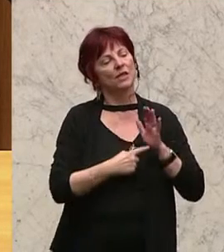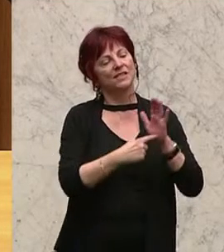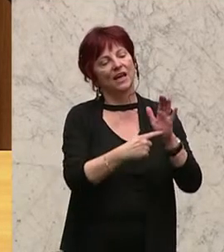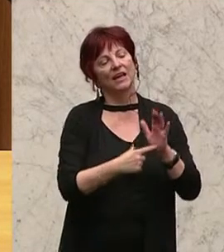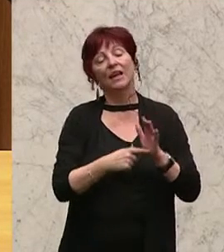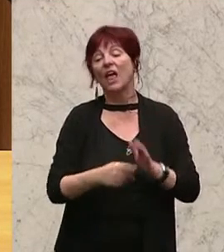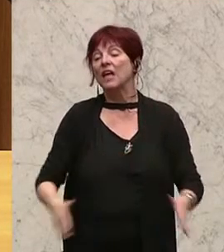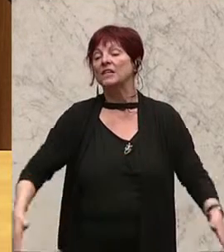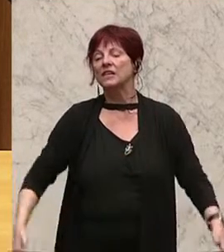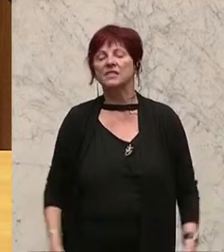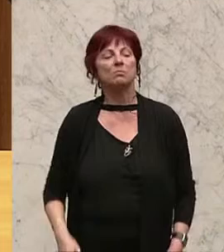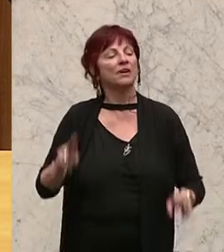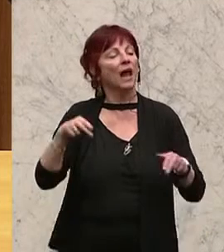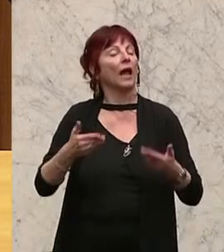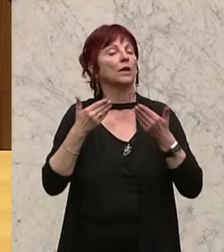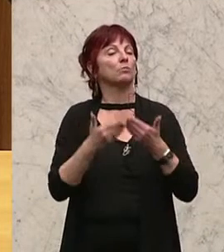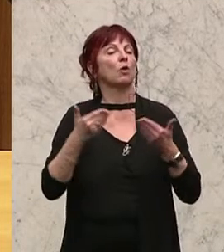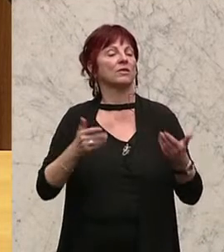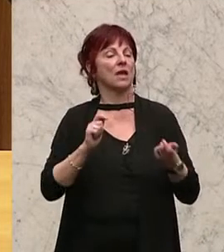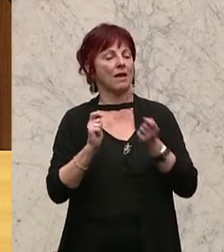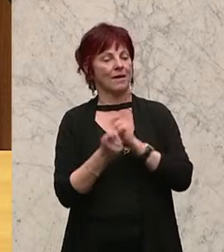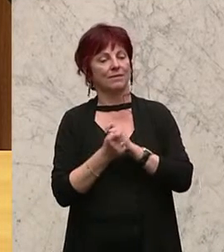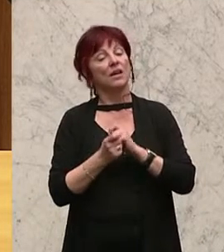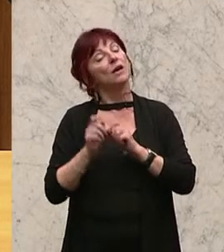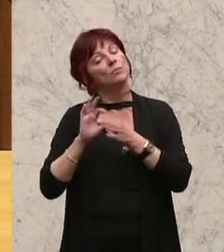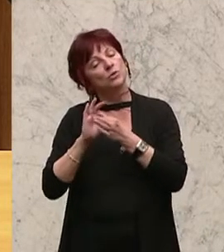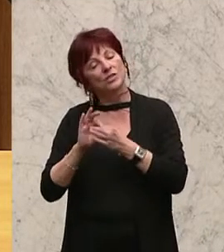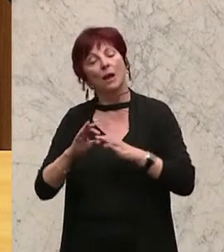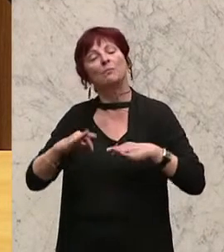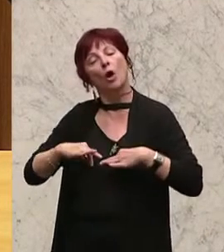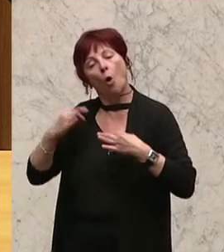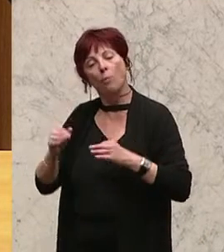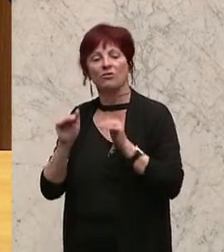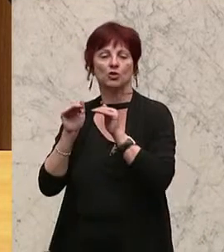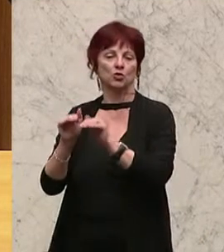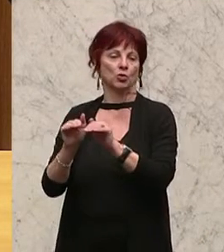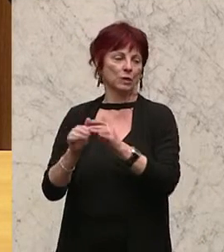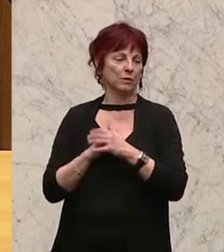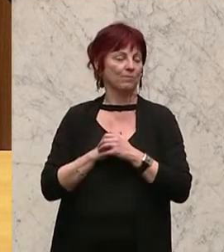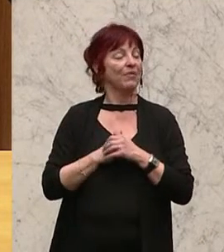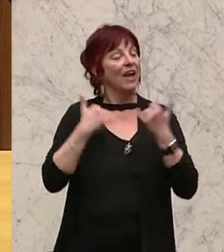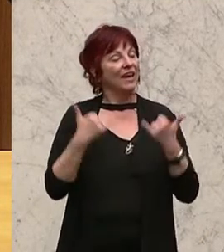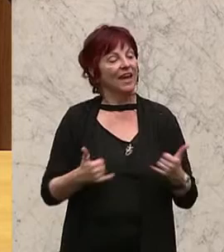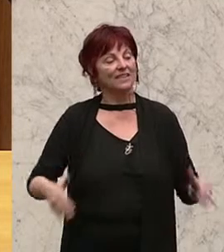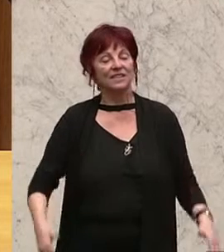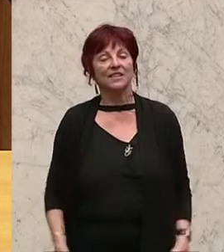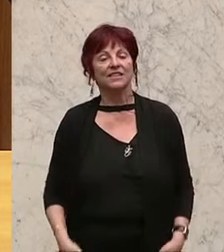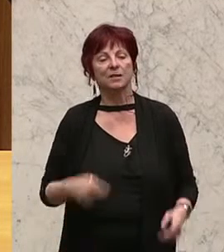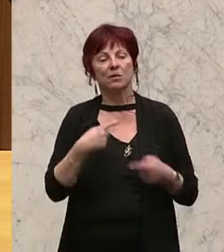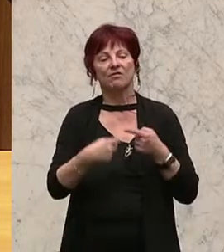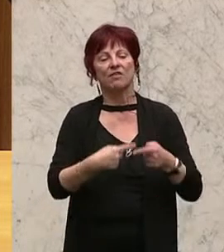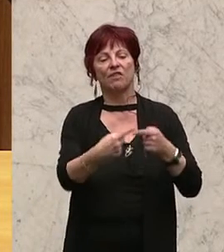Disziplinarrechts, die im Sinne des Opferschutzes geboten ist. Derzeit ist im Disziplinarverfahren